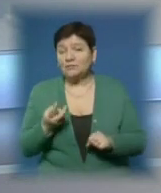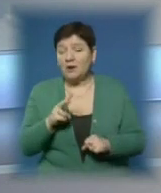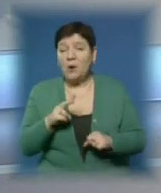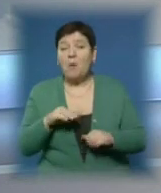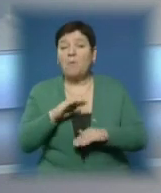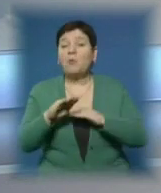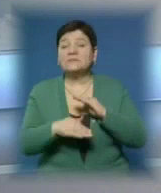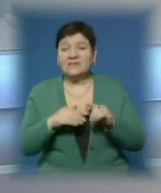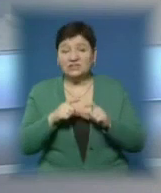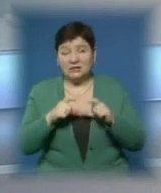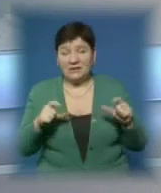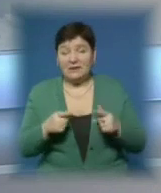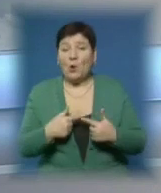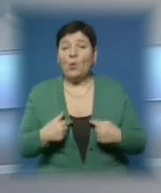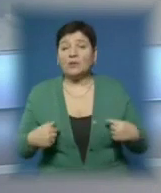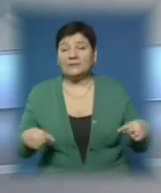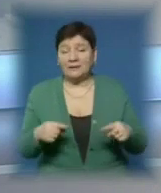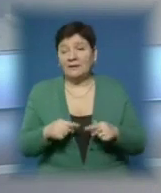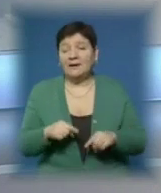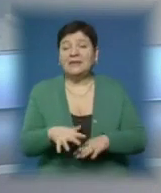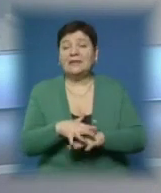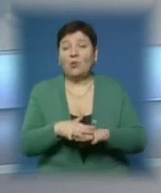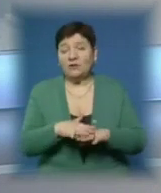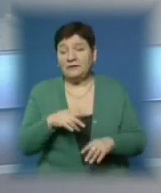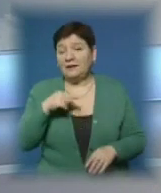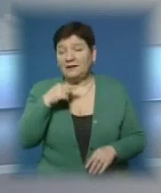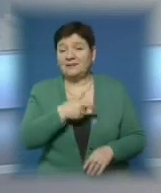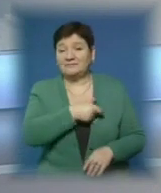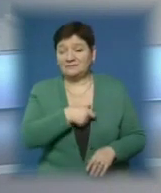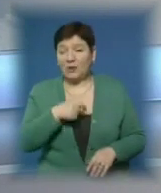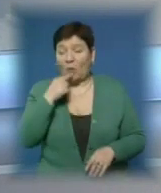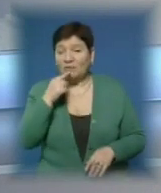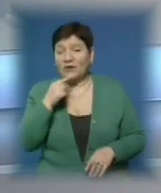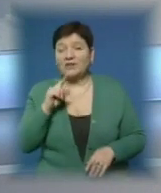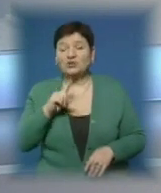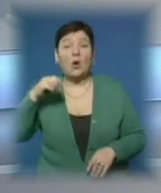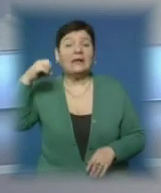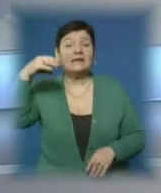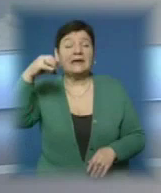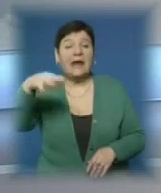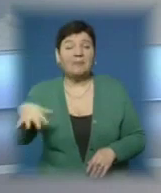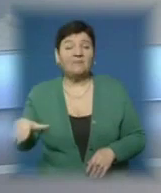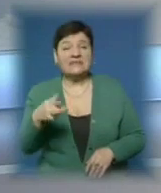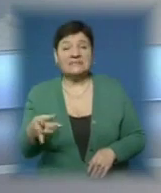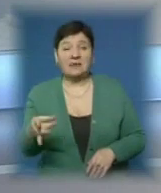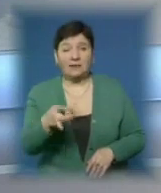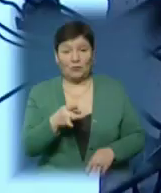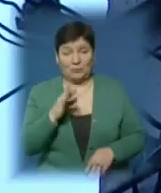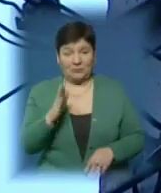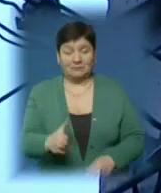позашкільні заняття та гуртки. Народні обранці запевняють, незабаром облаштують ліхтарями весь мікрорайон.